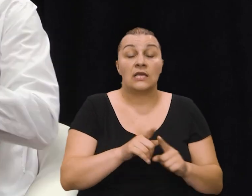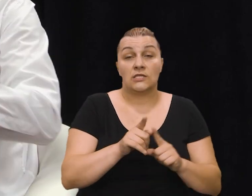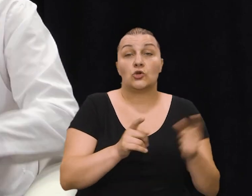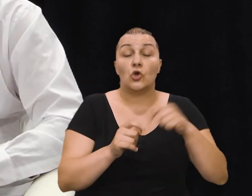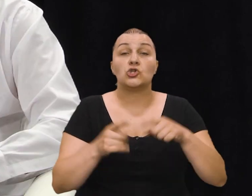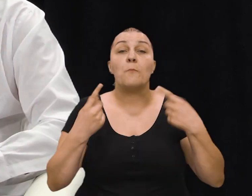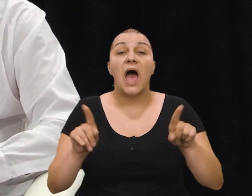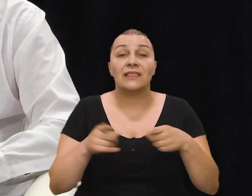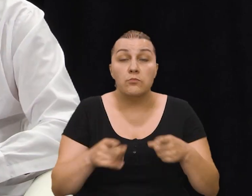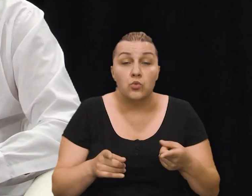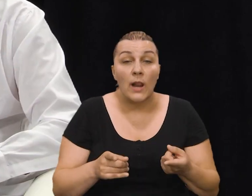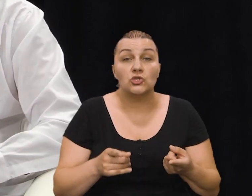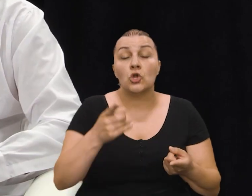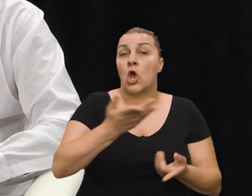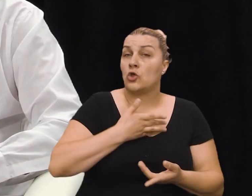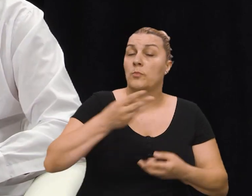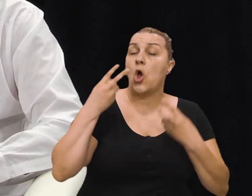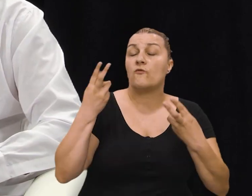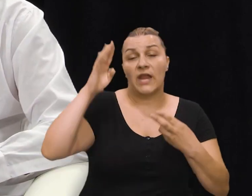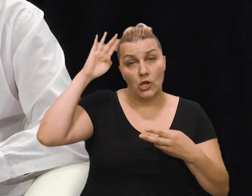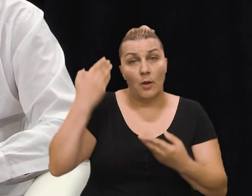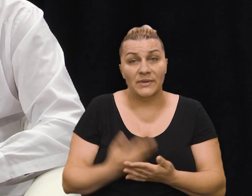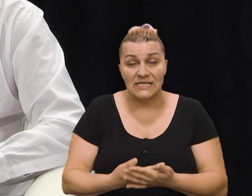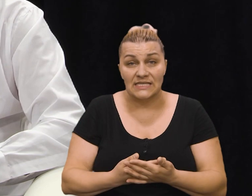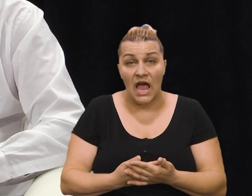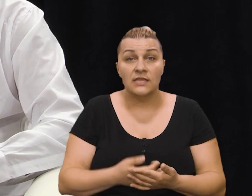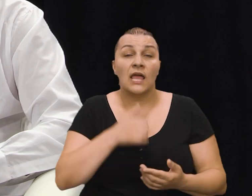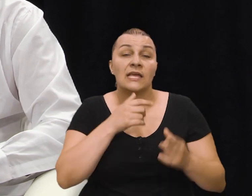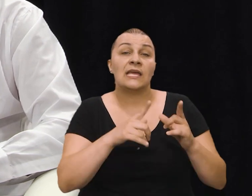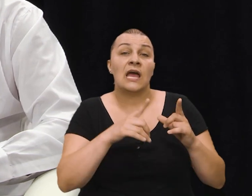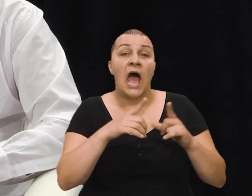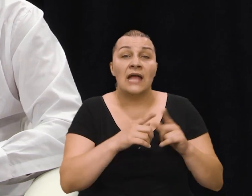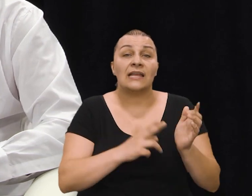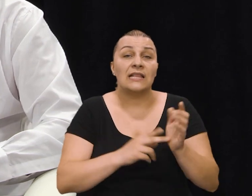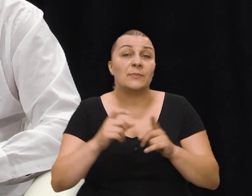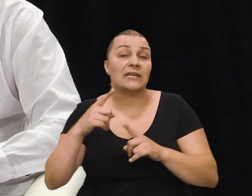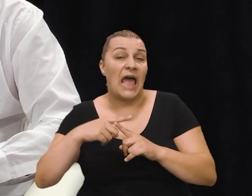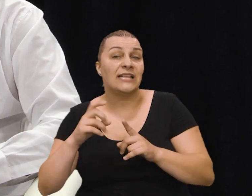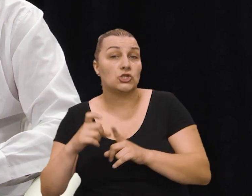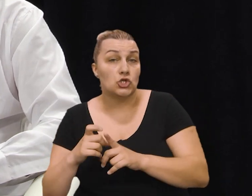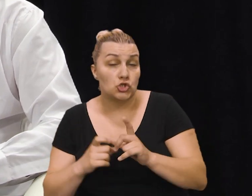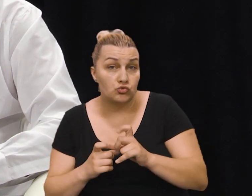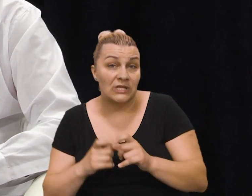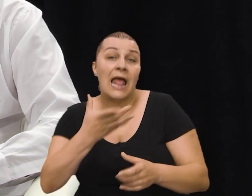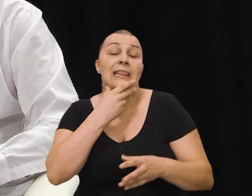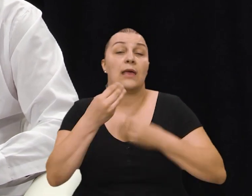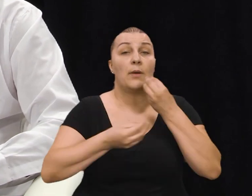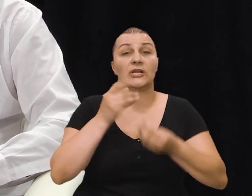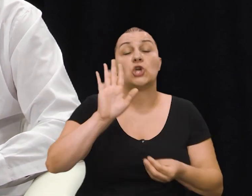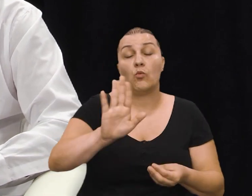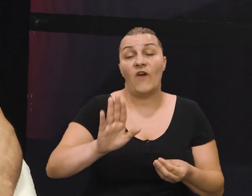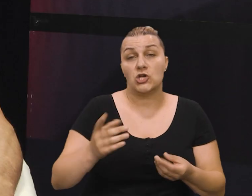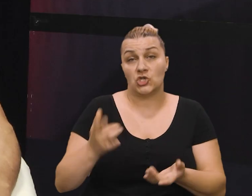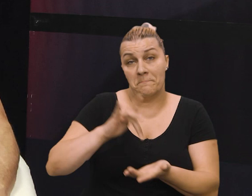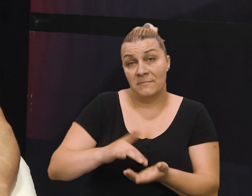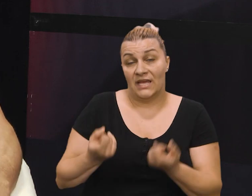došao nam je ovo i Mate Bulić i on je dobio vrijedno priznanje. Ante Nadomir Tadiće šutre. Lijepa zaista priča u vašem